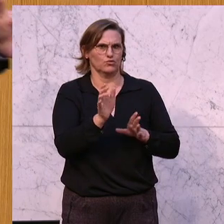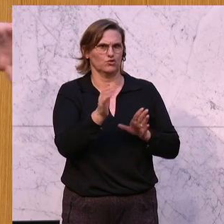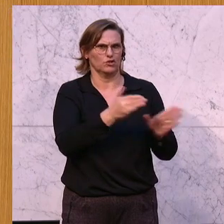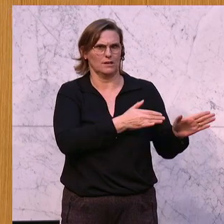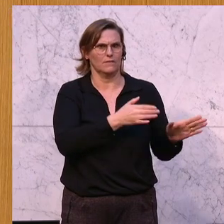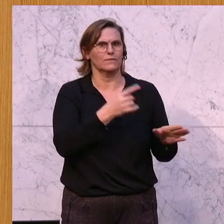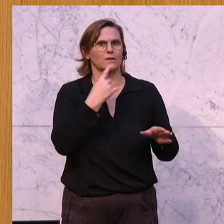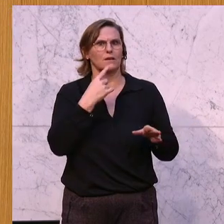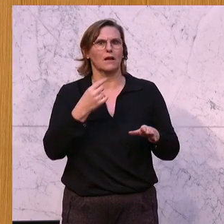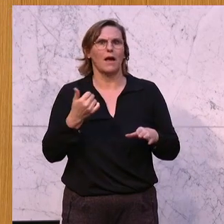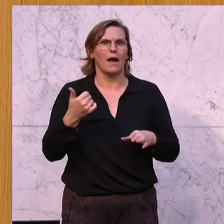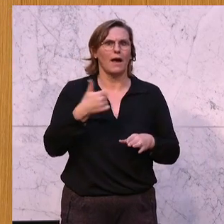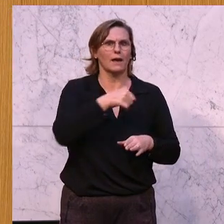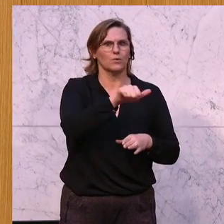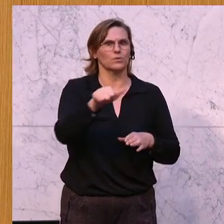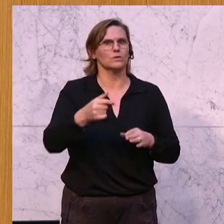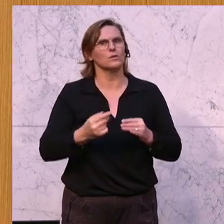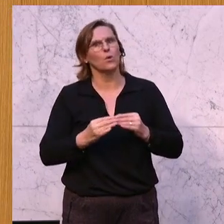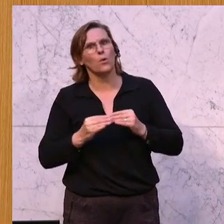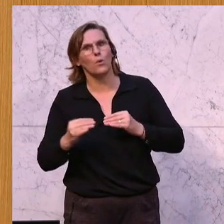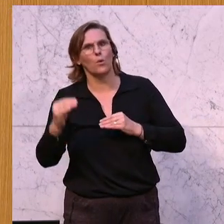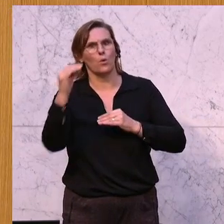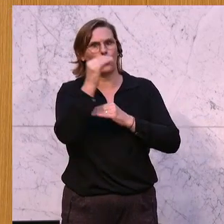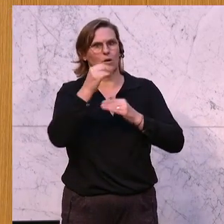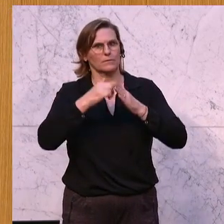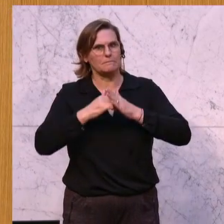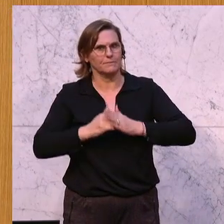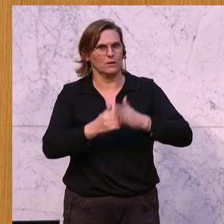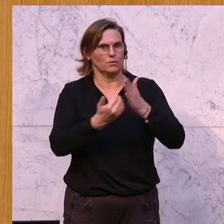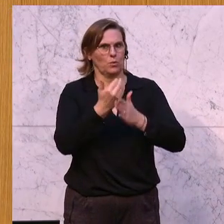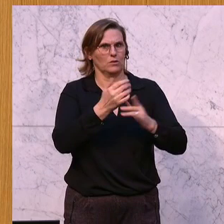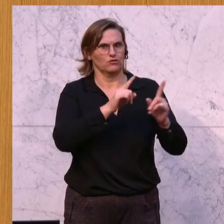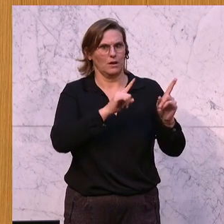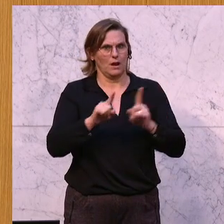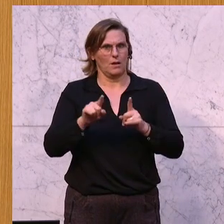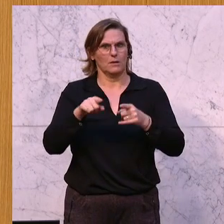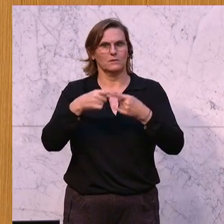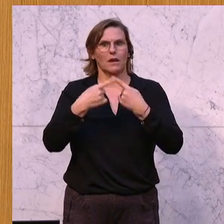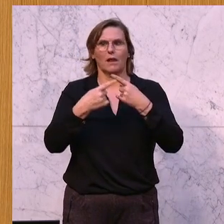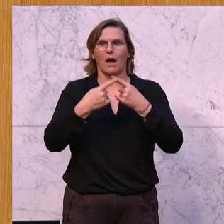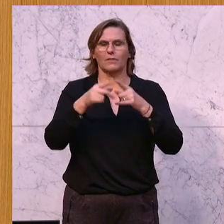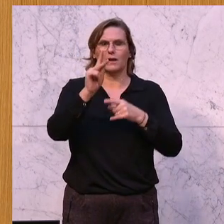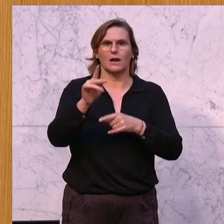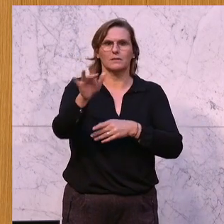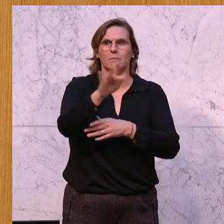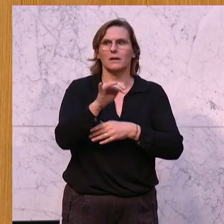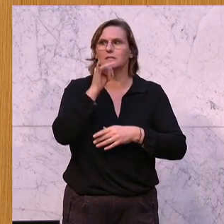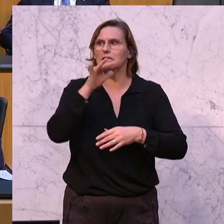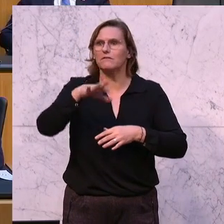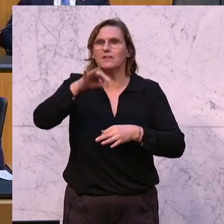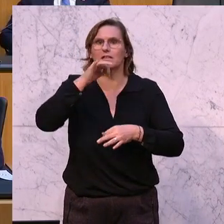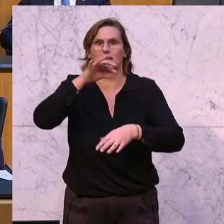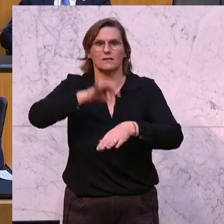hochsubventionierte neue Stellen, dafür werden dann auf der anderen Seite 200 bis 300 Kassenstellen unbesetzt bleiben, weil Sie keine Ärzte mehr finden,